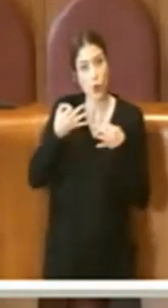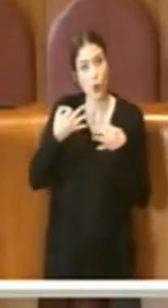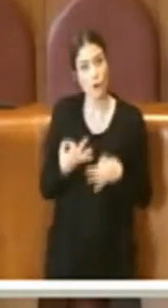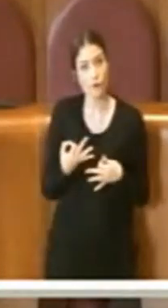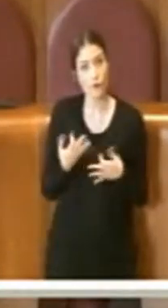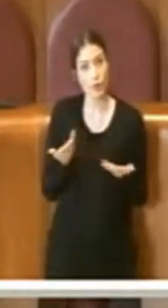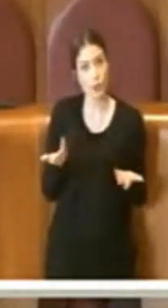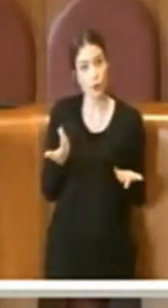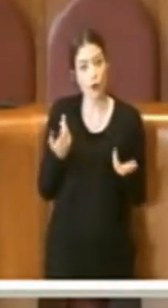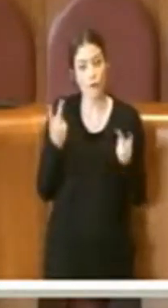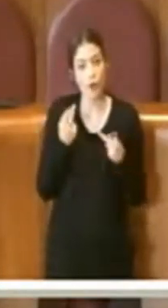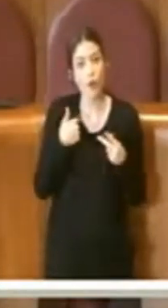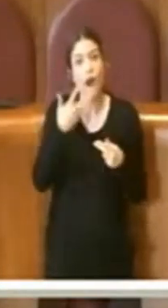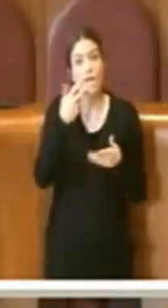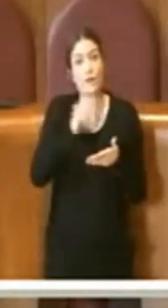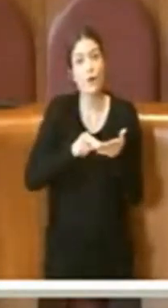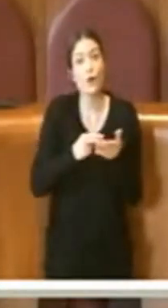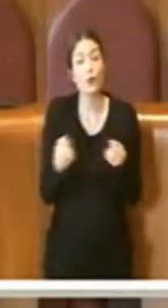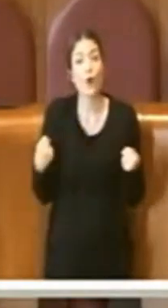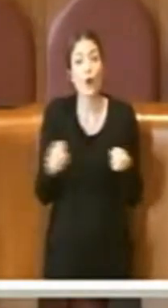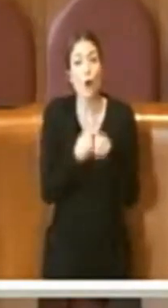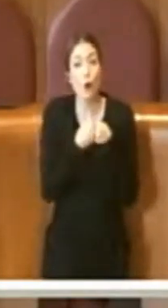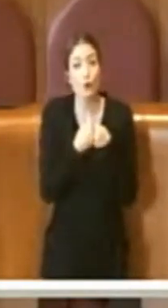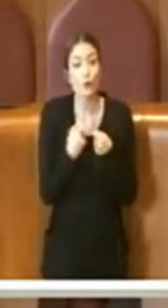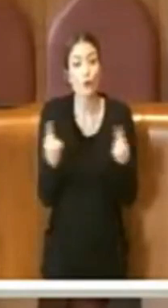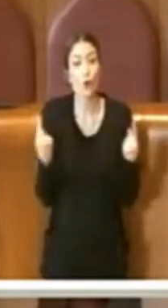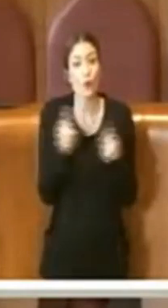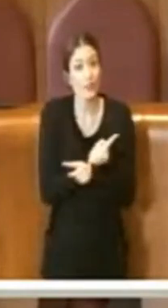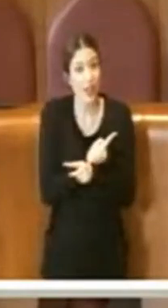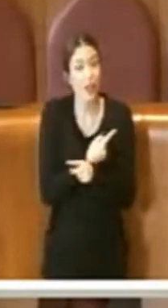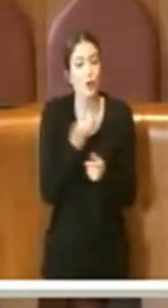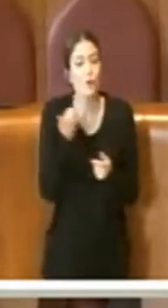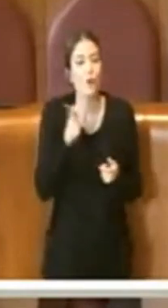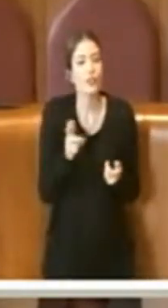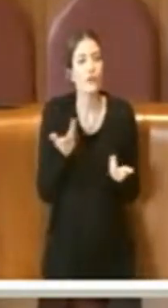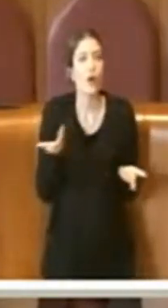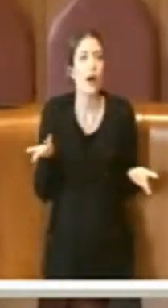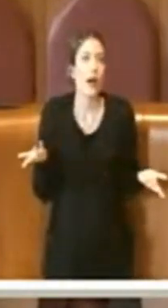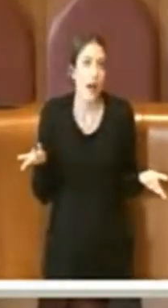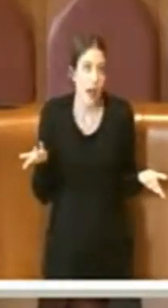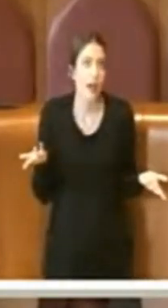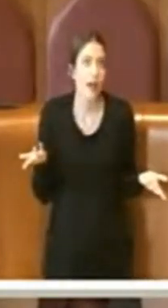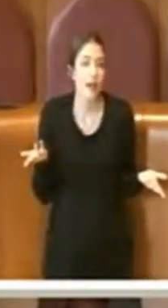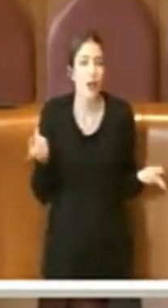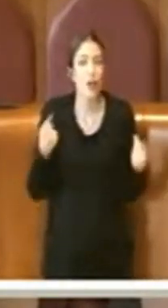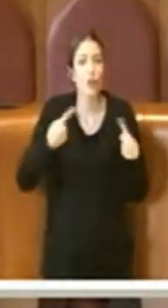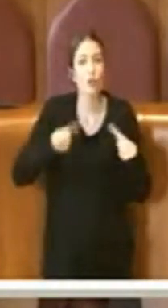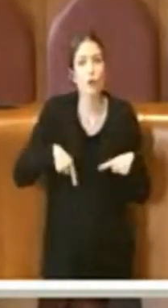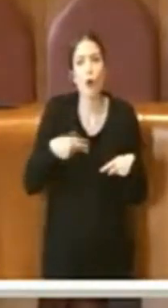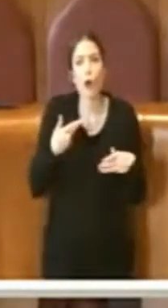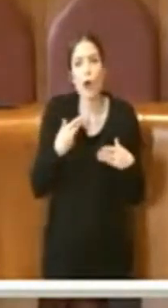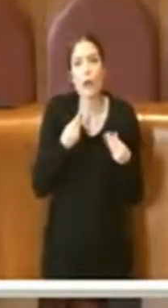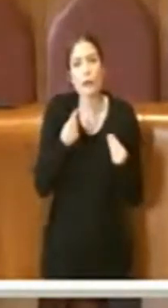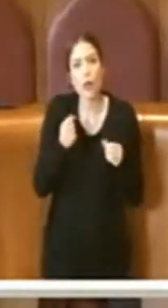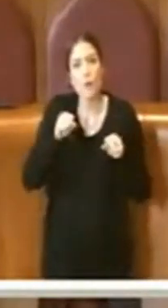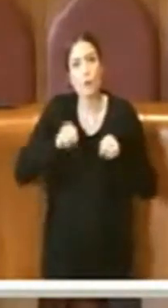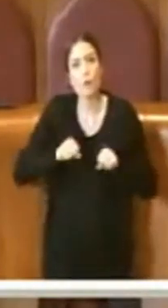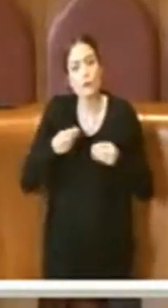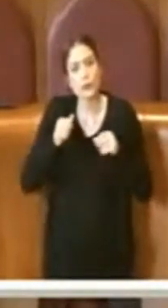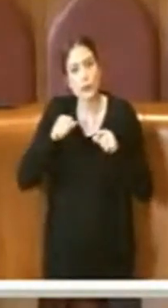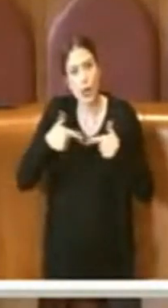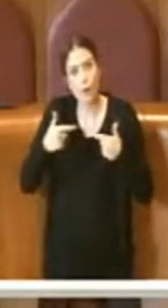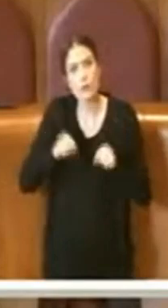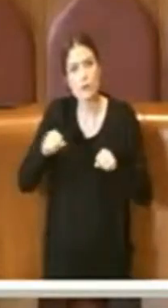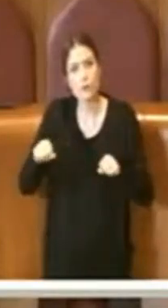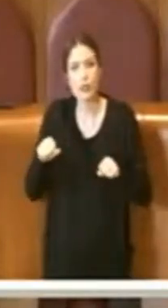chiaramente arrivato a un certo punto noi qui facciamo parlare tutti perché va